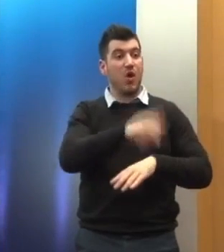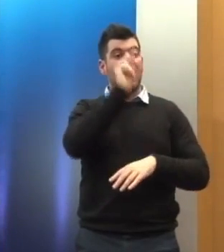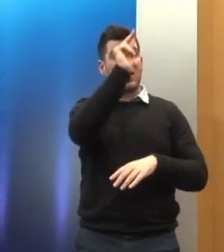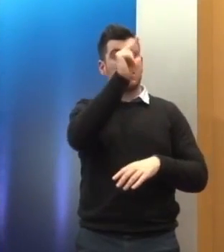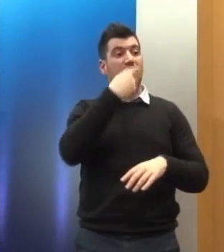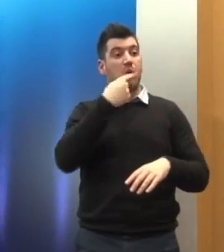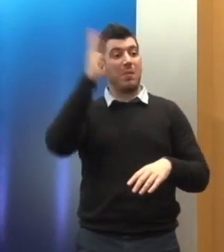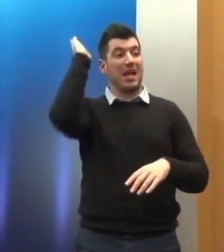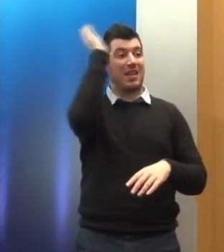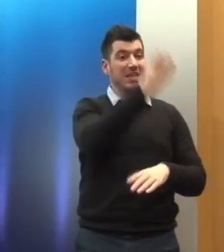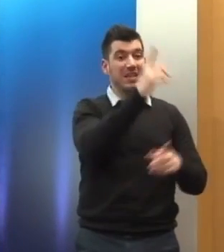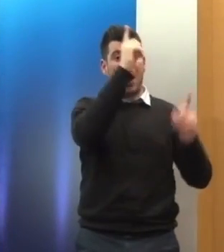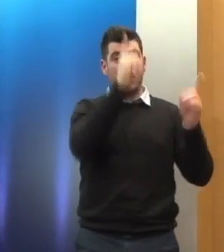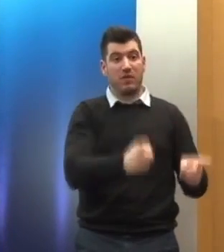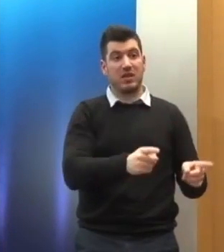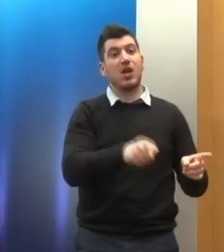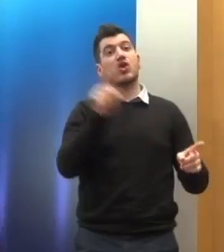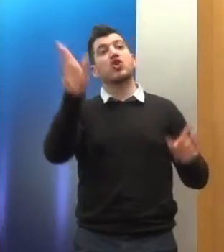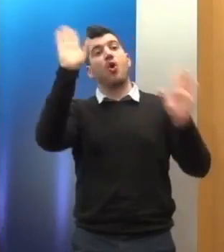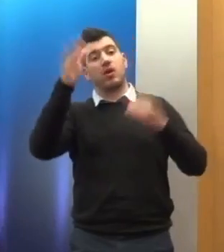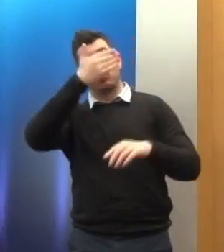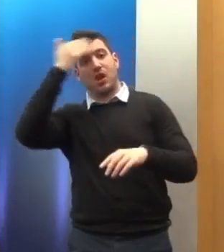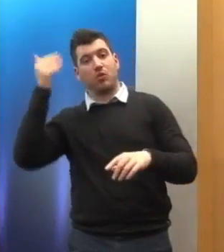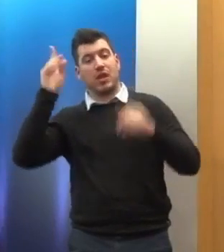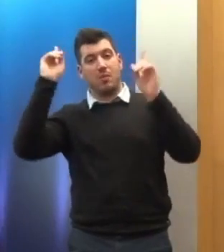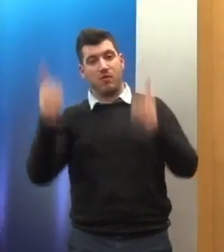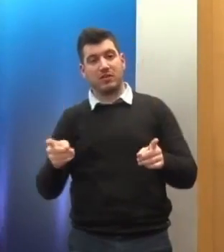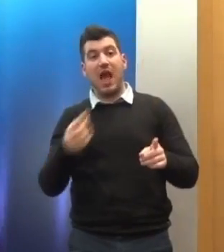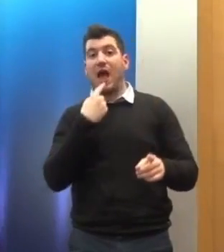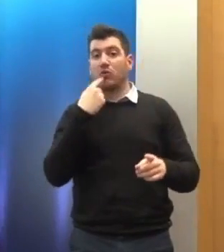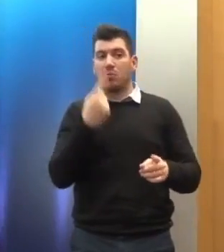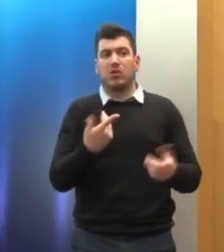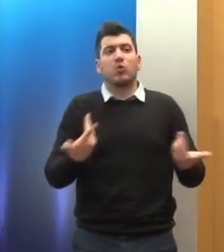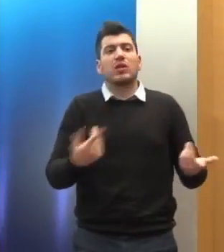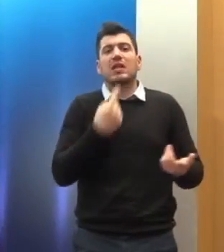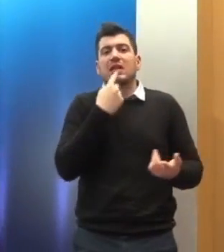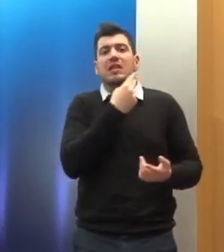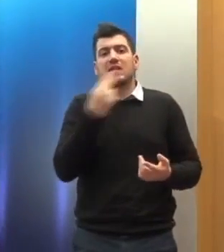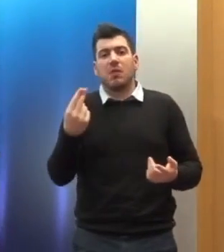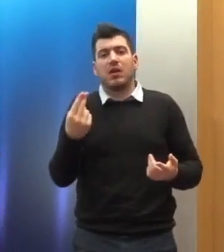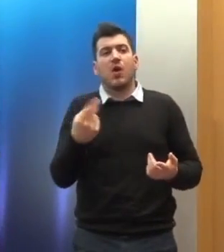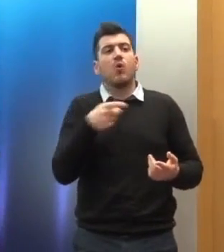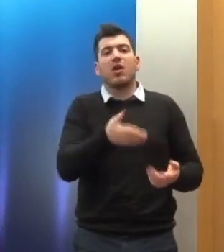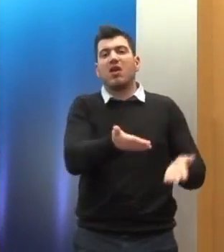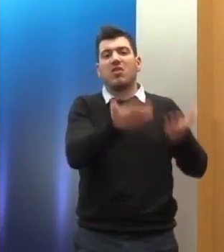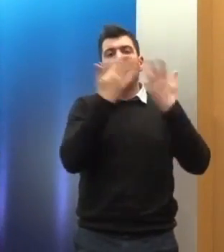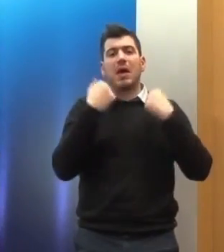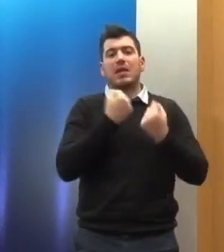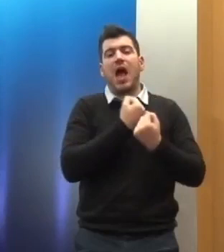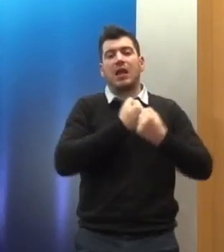καταδικαστική απόφαση και όχι από την αθωτική εάν το πει αυτό προφανώς βάλετε η δογματική θέση ως θέτεια της ανεξαρτησίας των